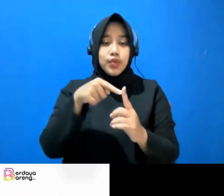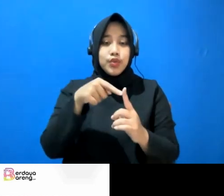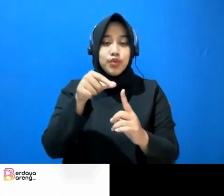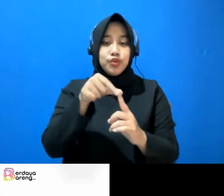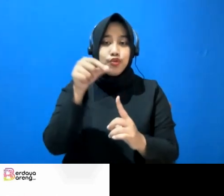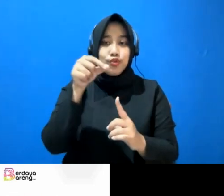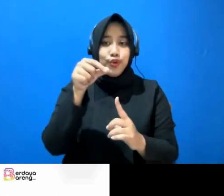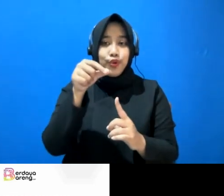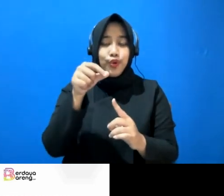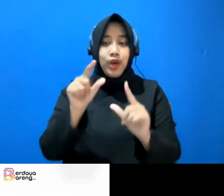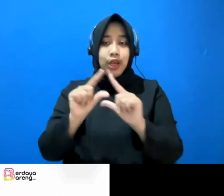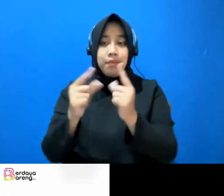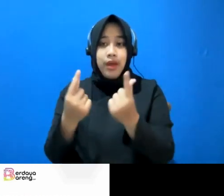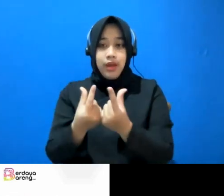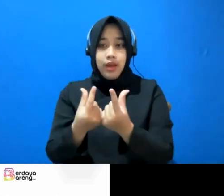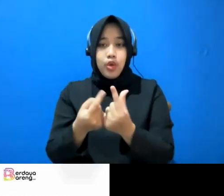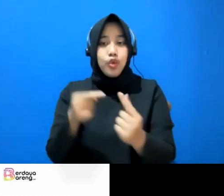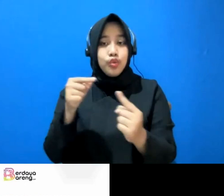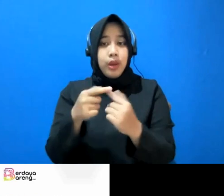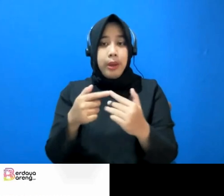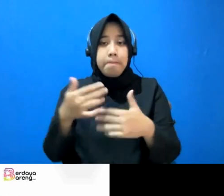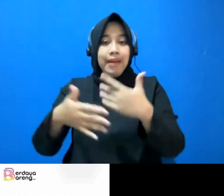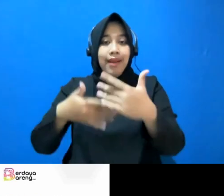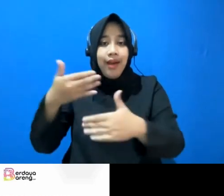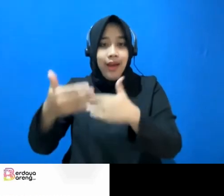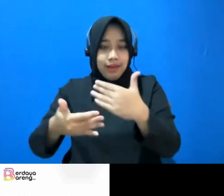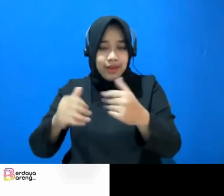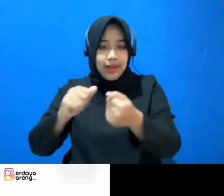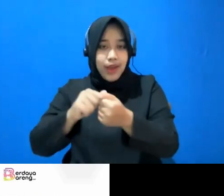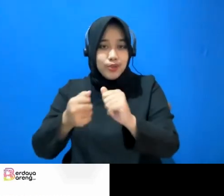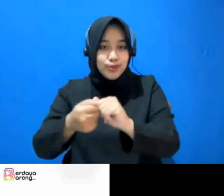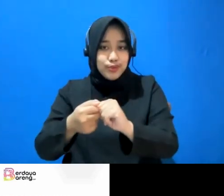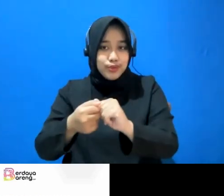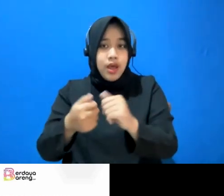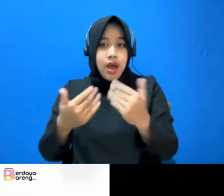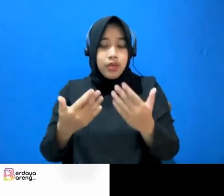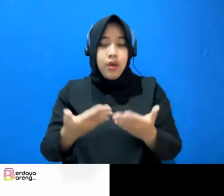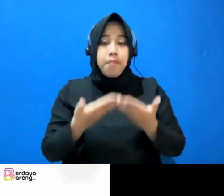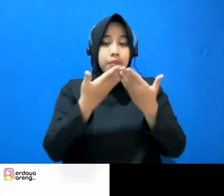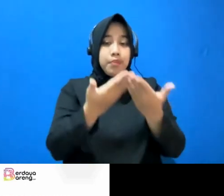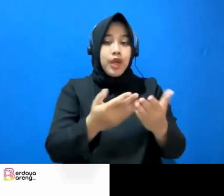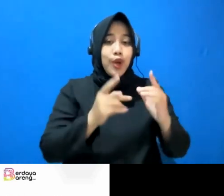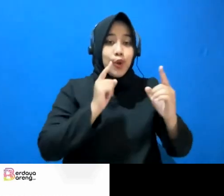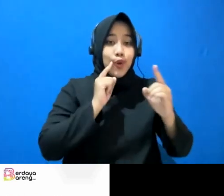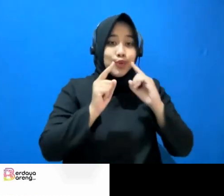lembaganya untuk menangani atau untuk memberi konsultasi